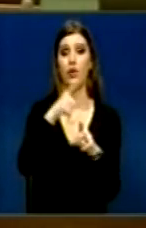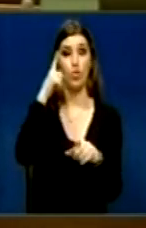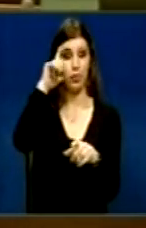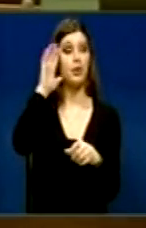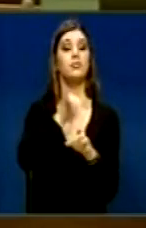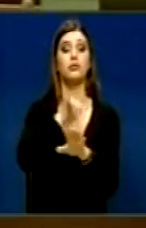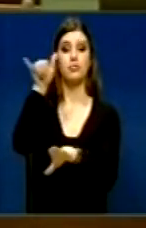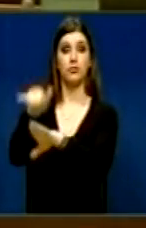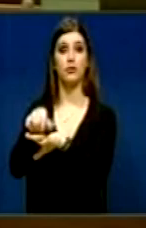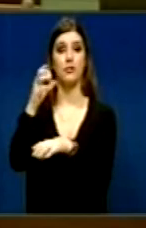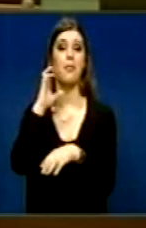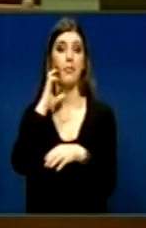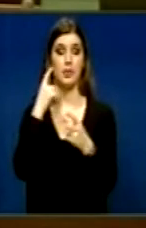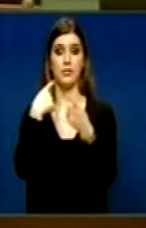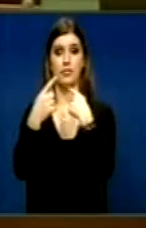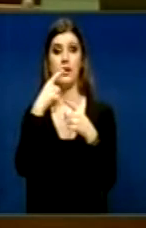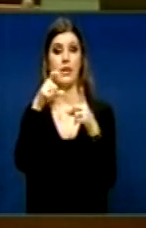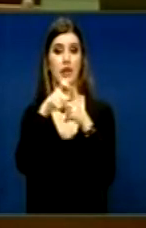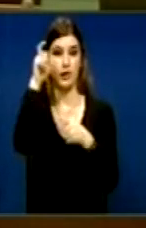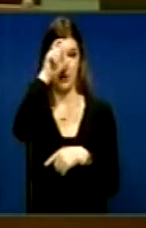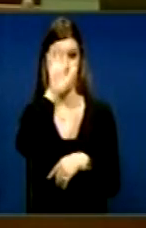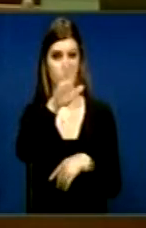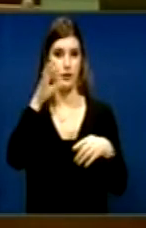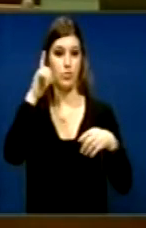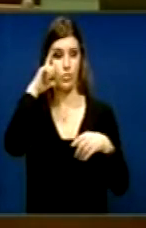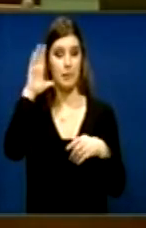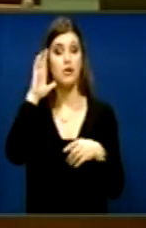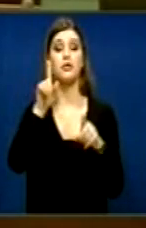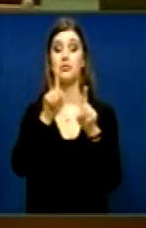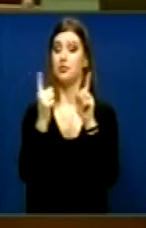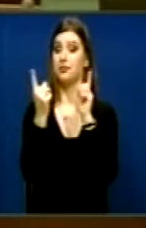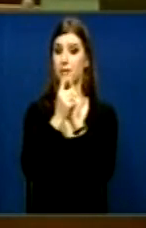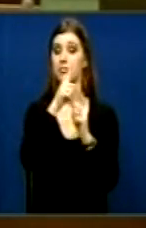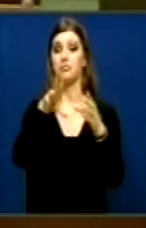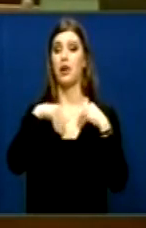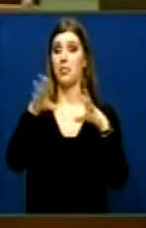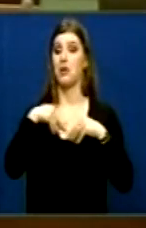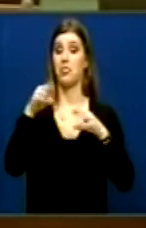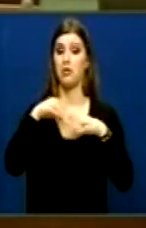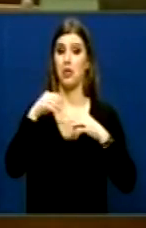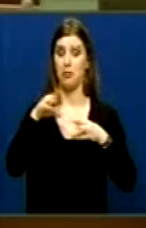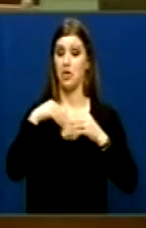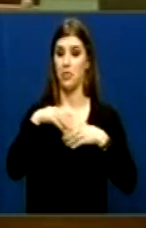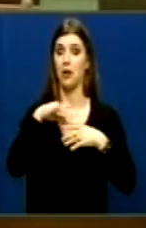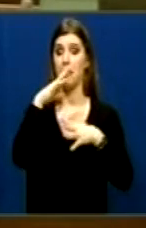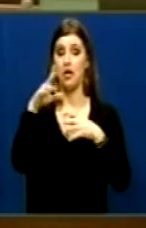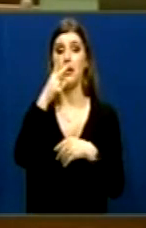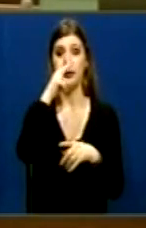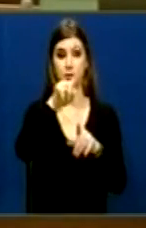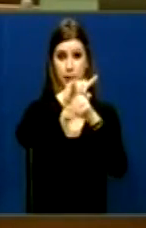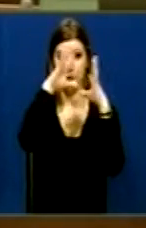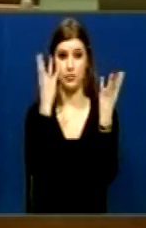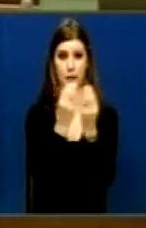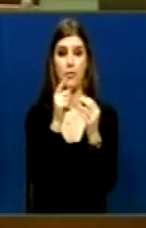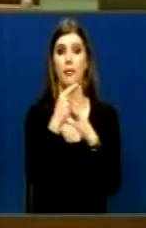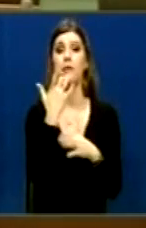që farë të që kërkën Sërbia për Kosovë Prandajit nëse keni paramendu Për këto 5 minuta Ta është besaj keni shumë mat let Ta me ndoni se pse kjo